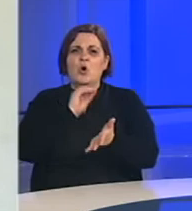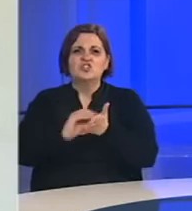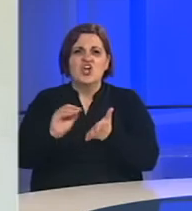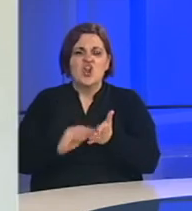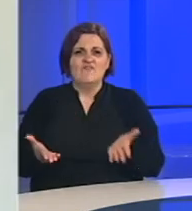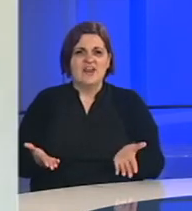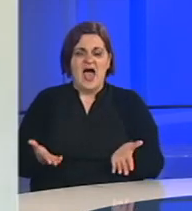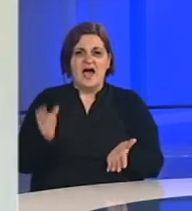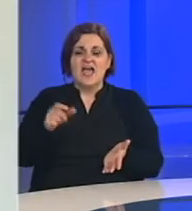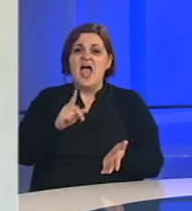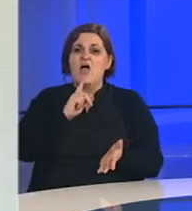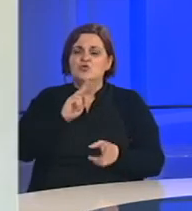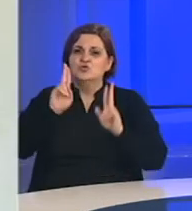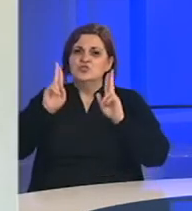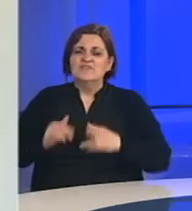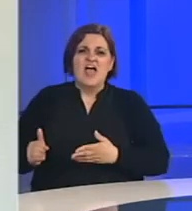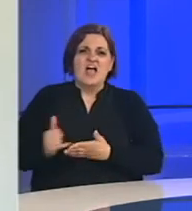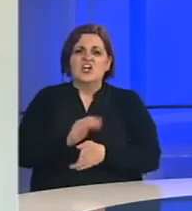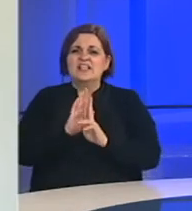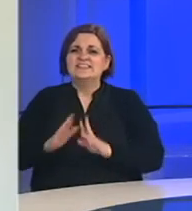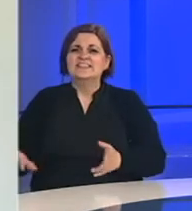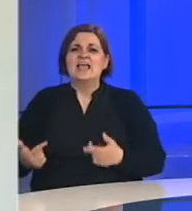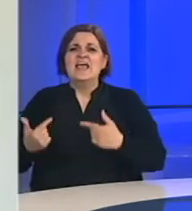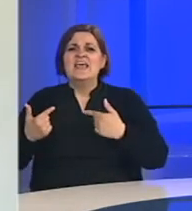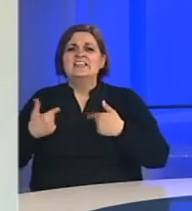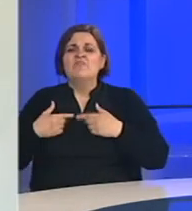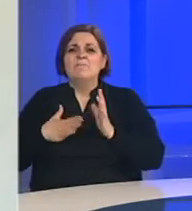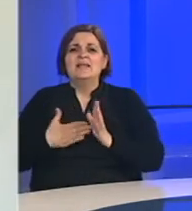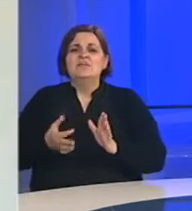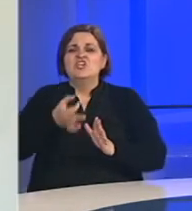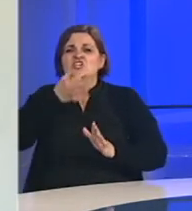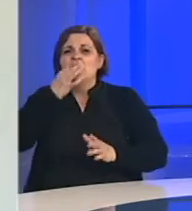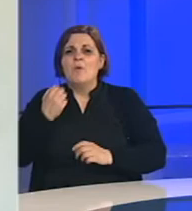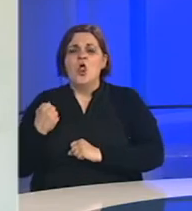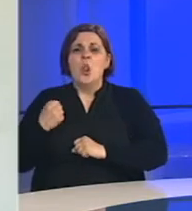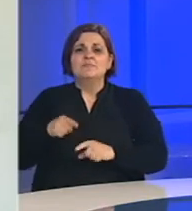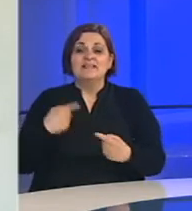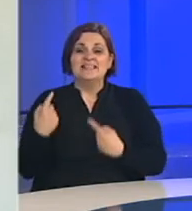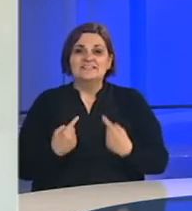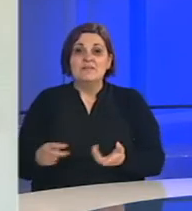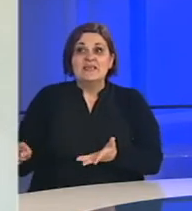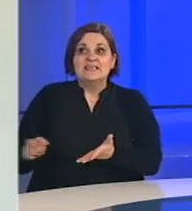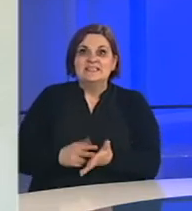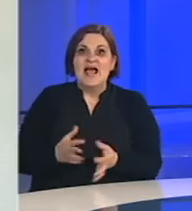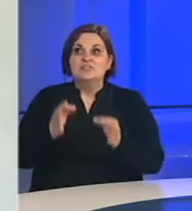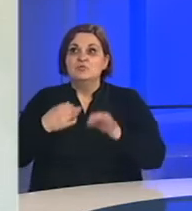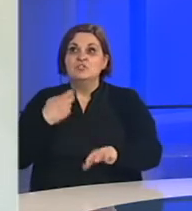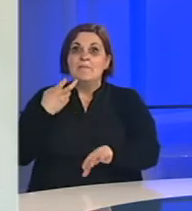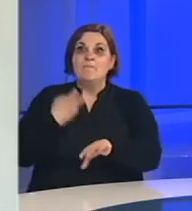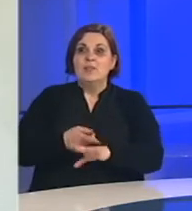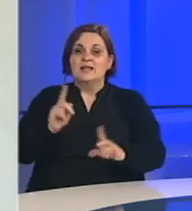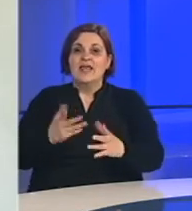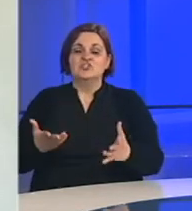HRS-e, koji su zaista koristili sve svoje adaptacijske mehanizme da se što bolje nose sa situacijom u kojoj su se zatekli.